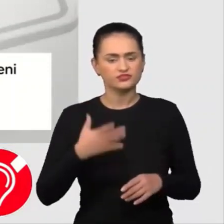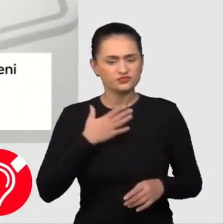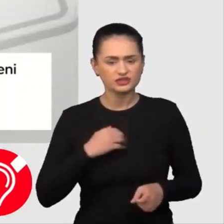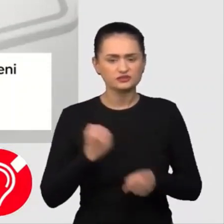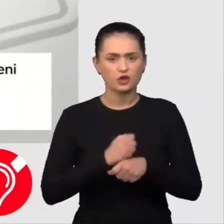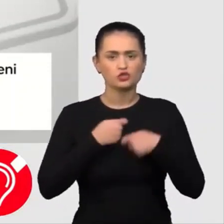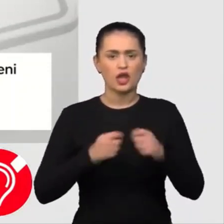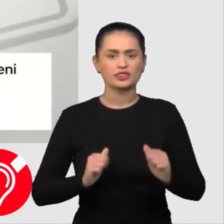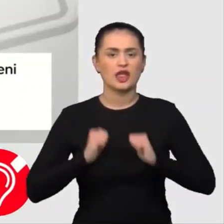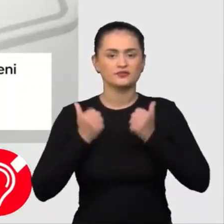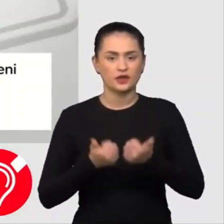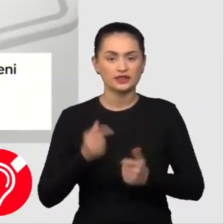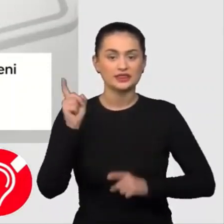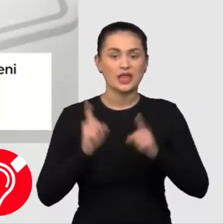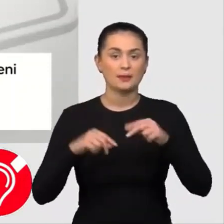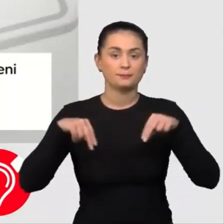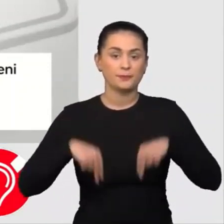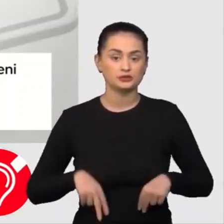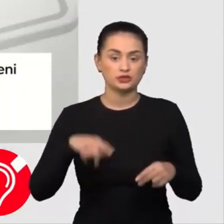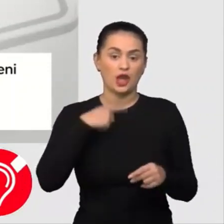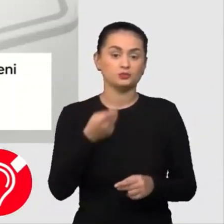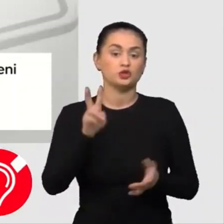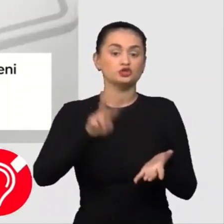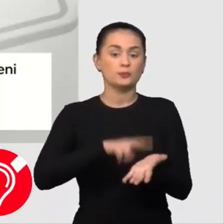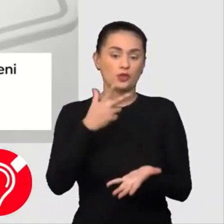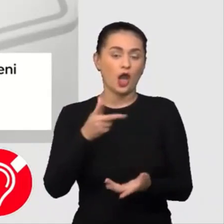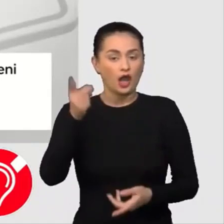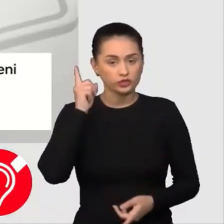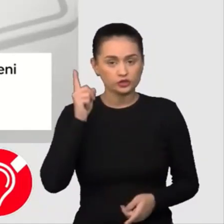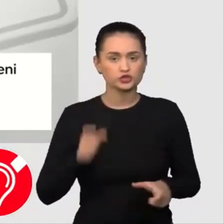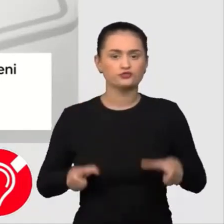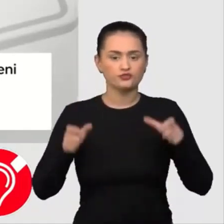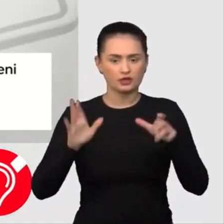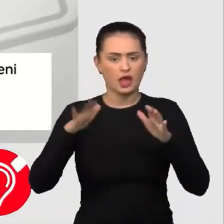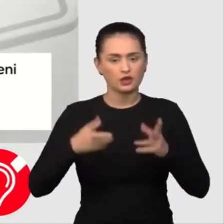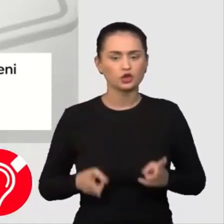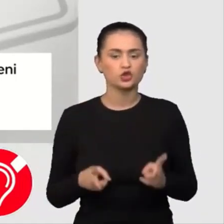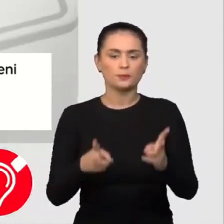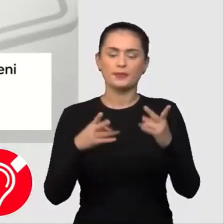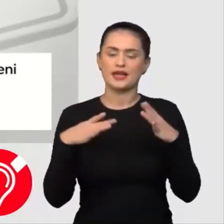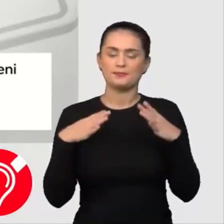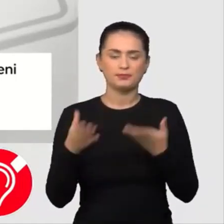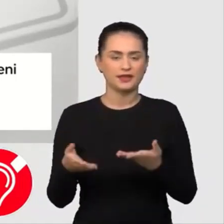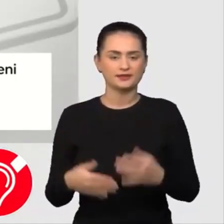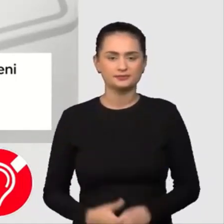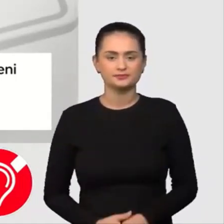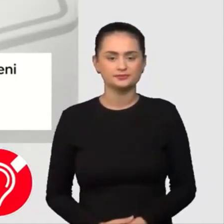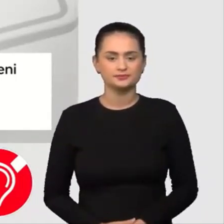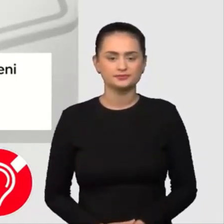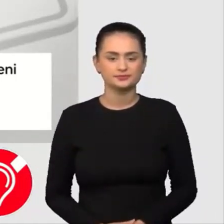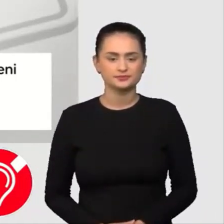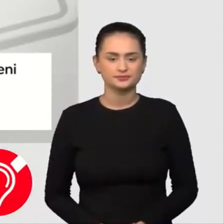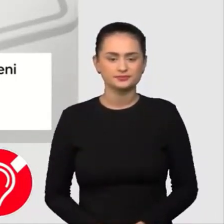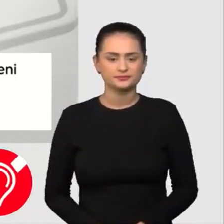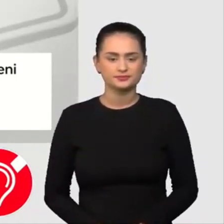dispus să facă toate eforturile. Dacă președintele a zis 2023, atunci guvernul are cale liberă.